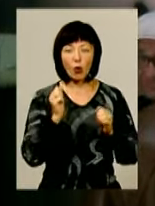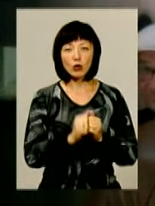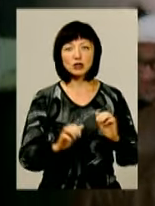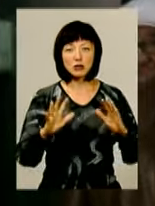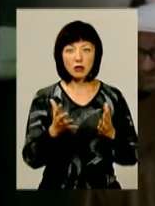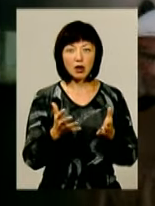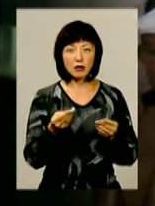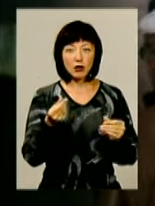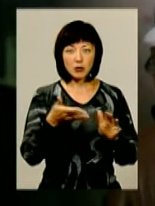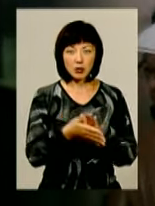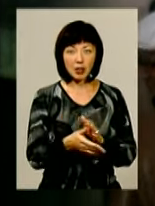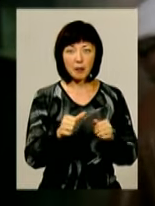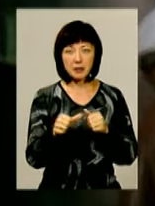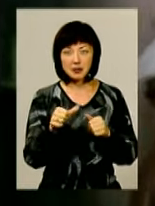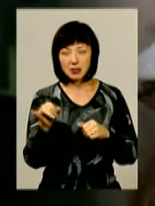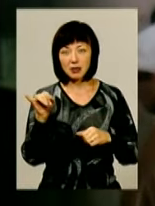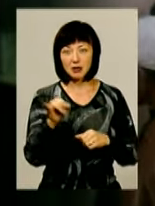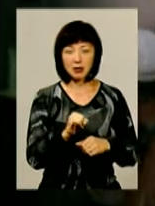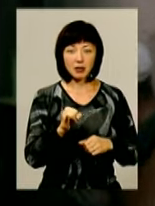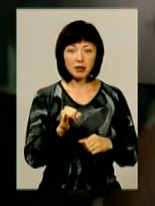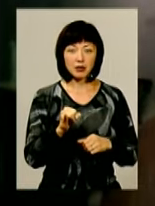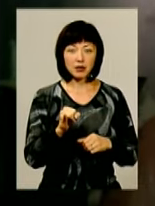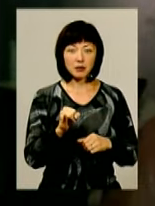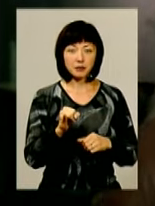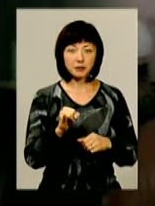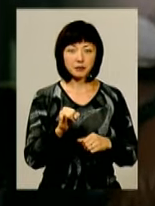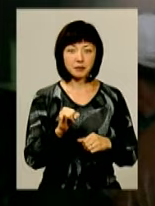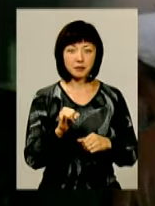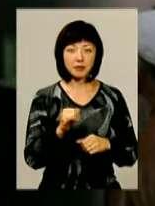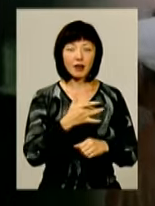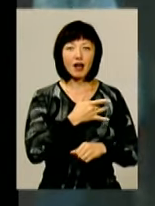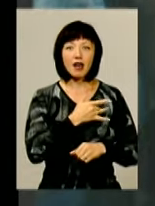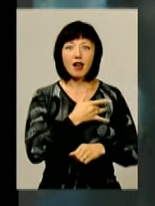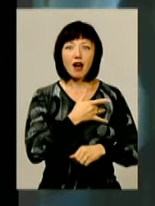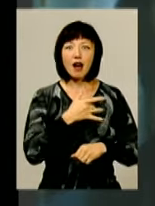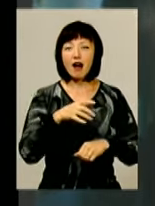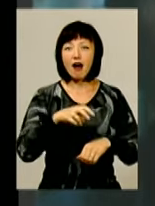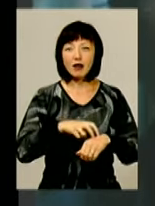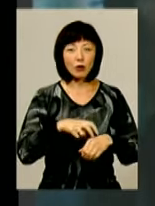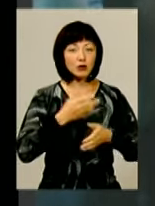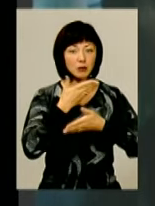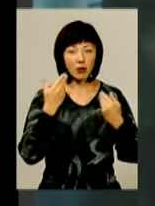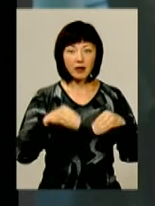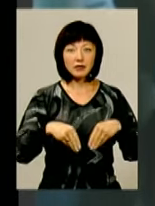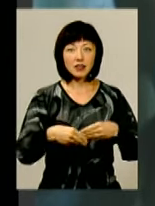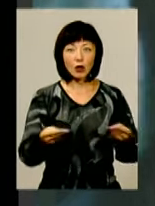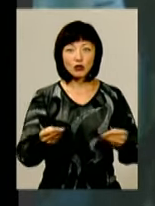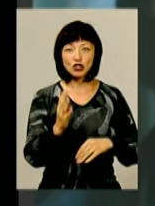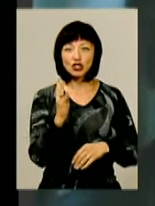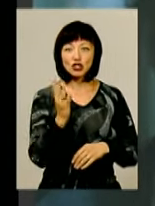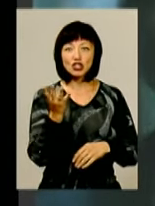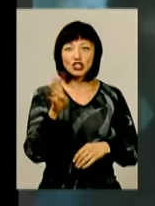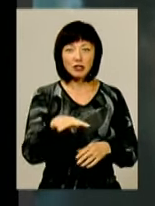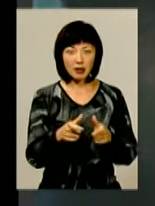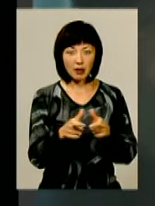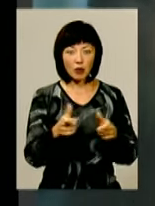тратиться гроші на вінці, по 100 гривень, і кардіолога немає. Видають по чотири талончика.